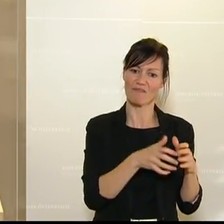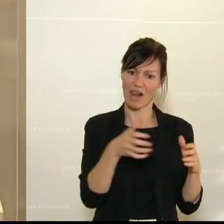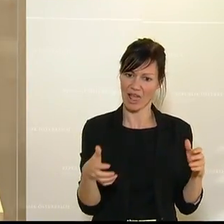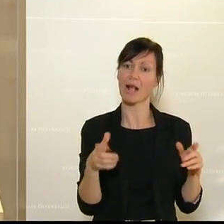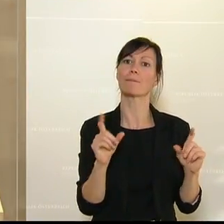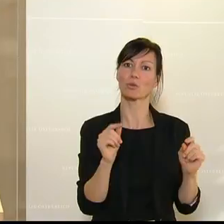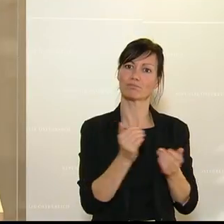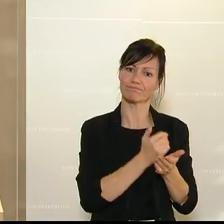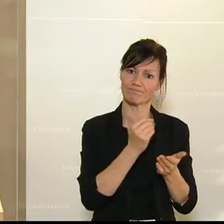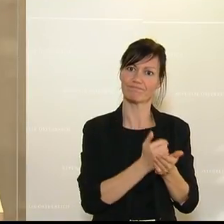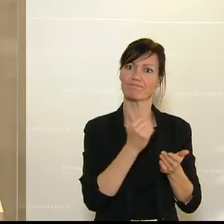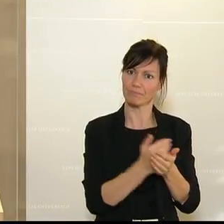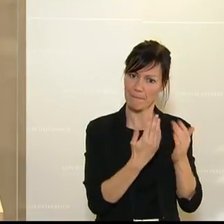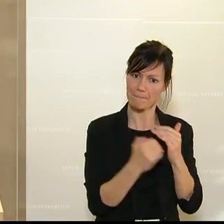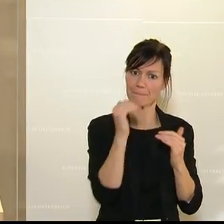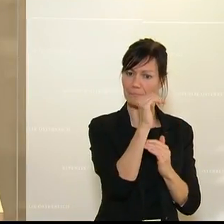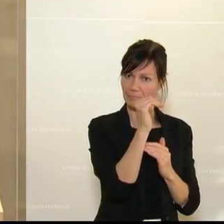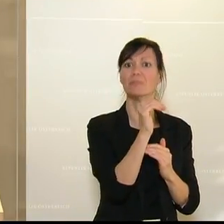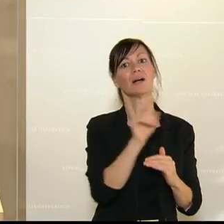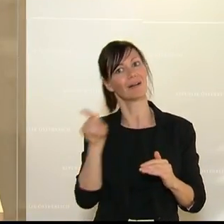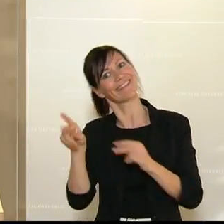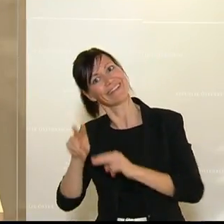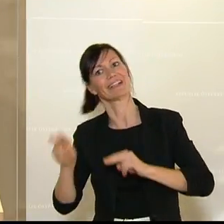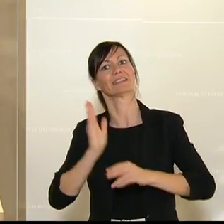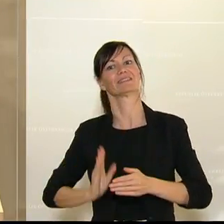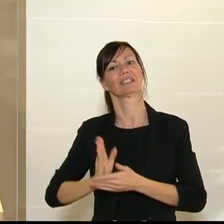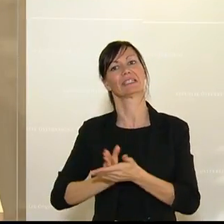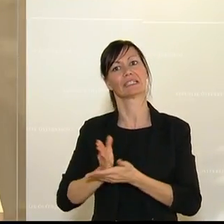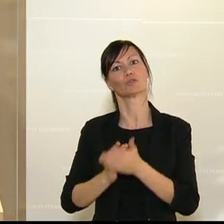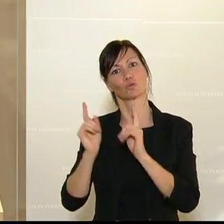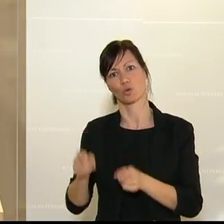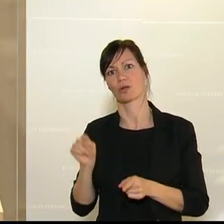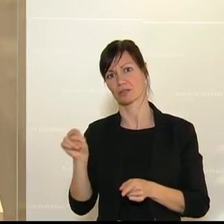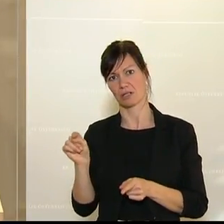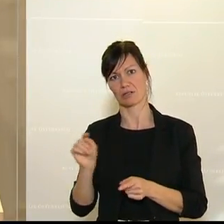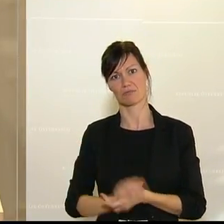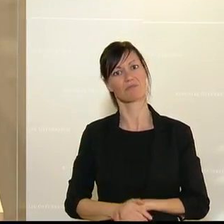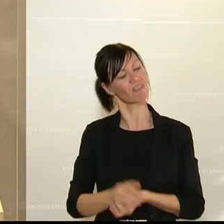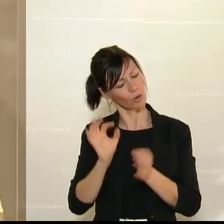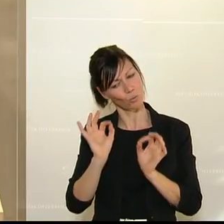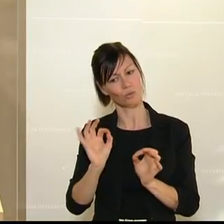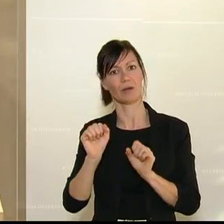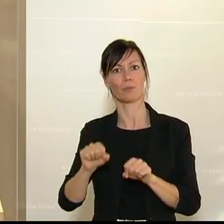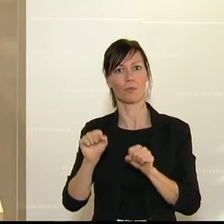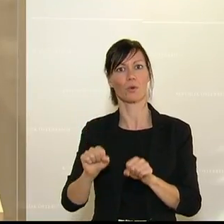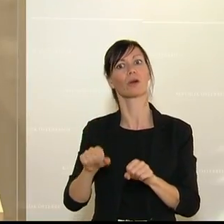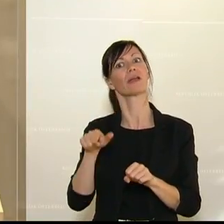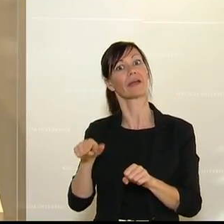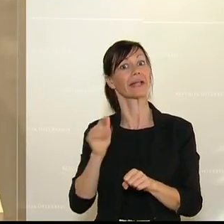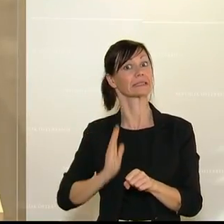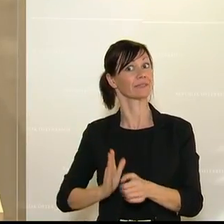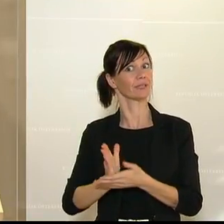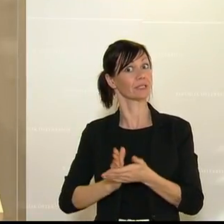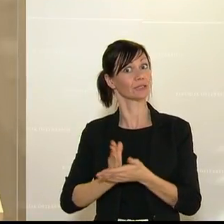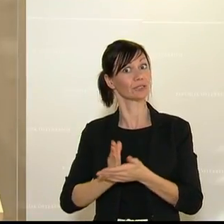höheren Entgelt oder höheren Verdienst. Ich denke, dass das auch für den Zivildienst eine ordentliche Möglichkeit sein kann, dass man Zivildiener